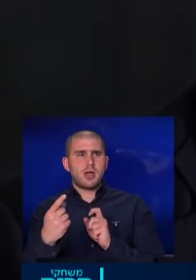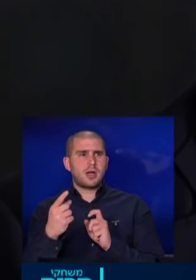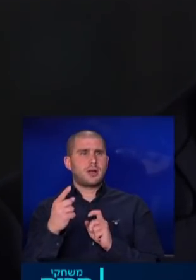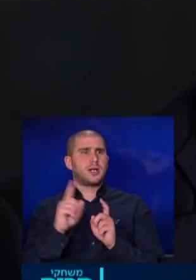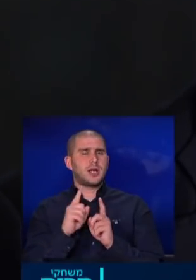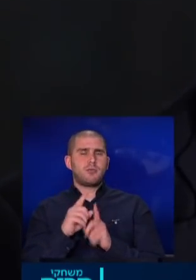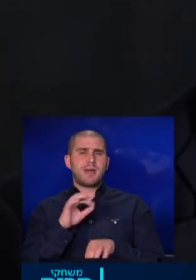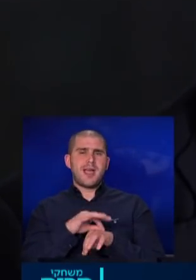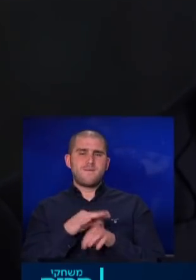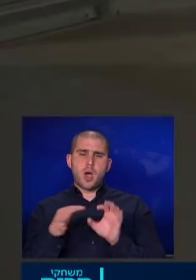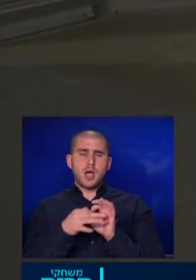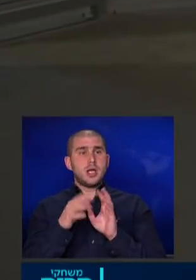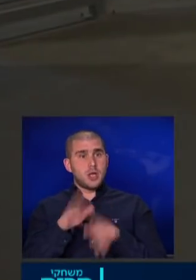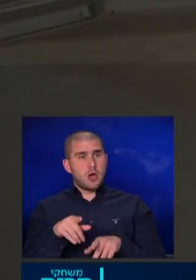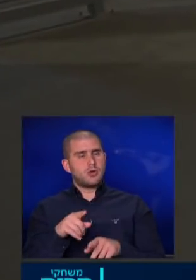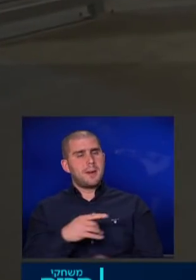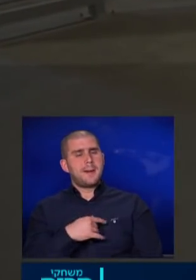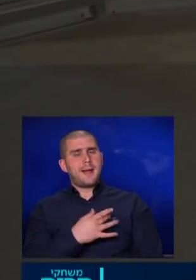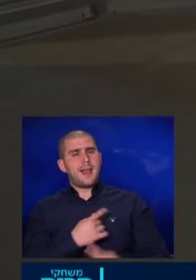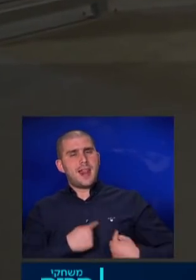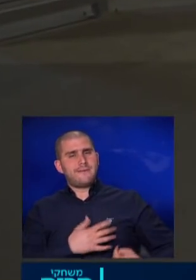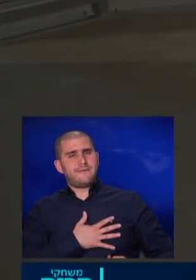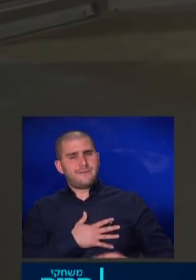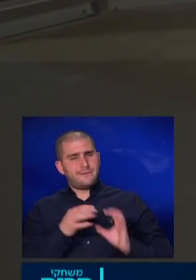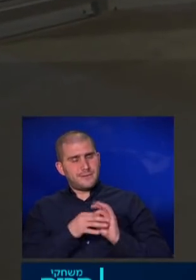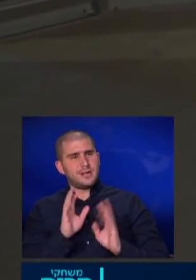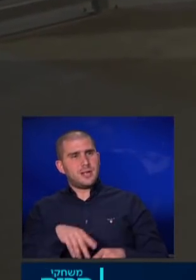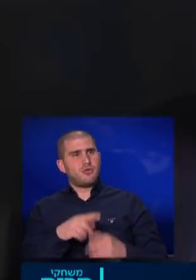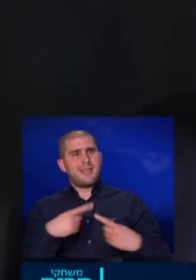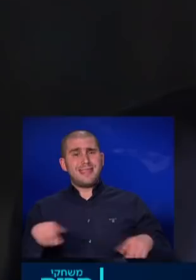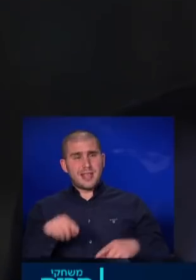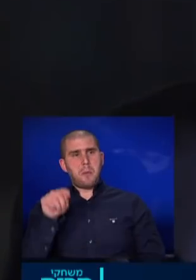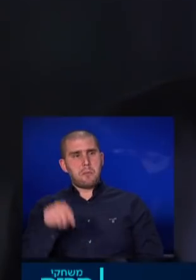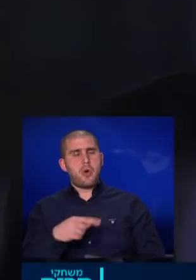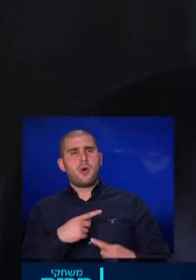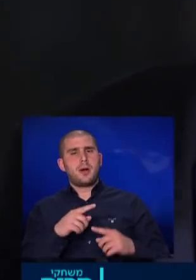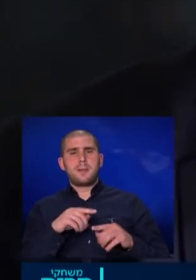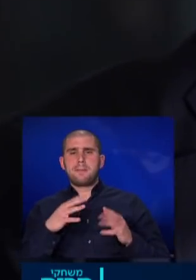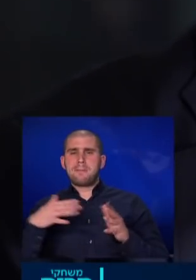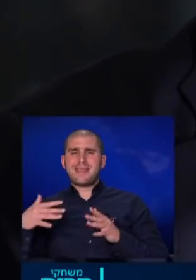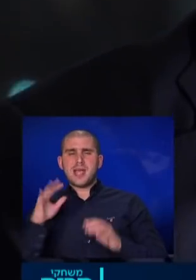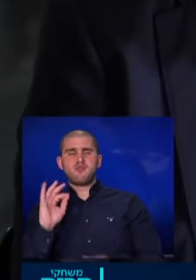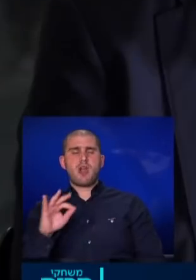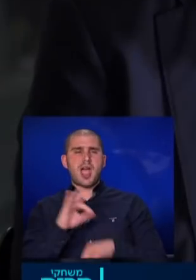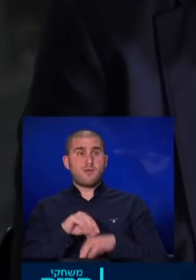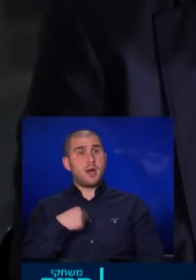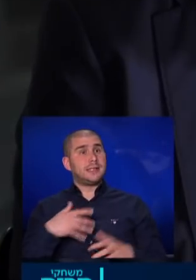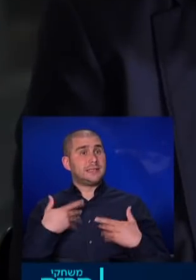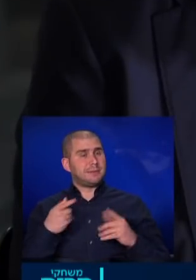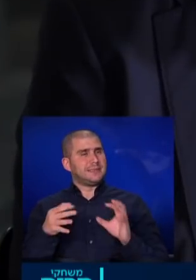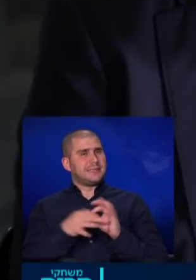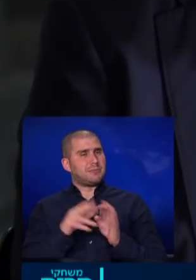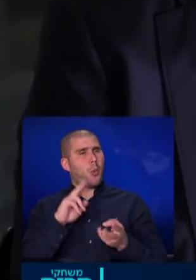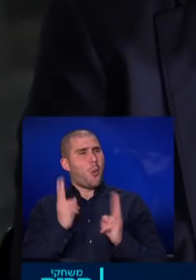הרפואה יש מטרי הלב ויש מטרי הנגינה כאן מטרי הרפואה אני מאוד שמח זה חיבור בין